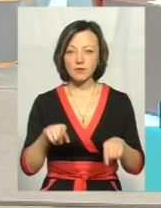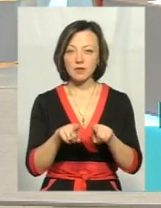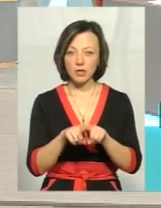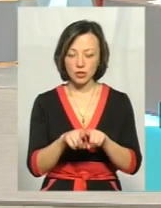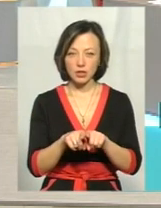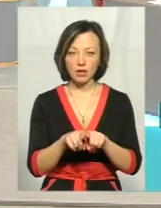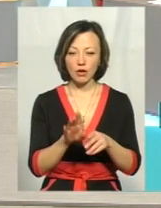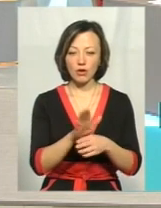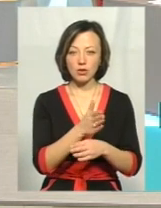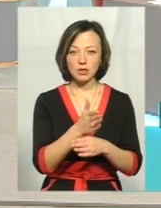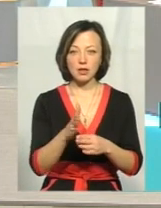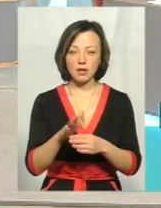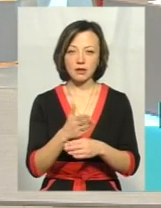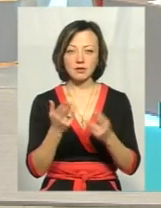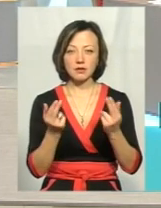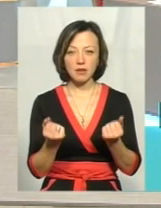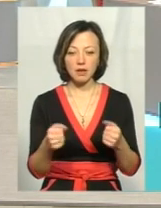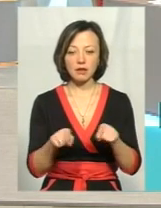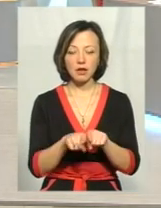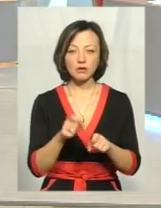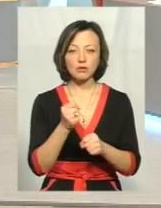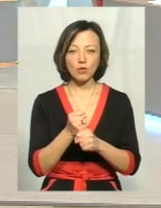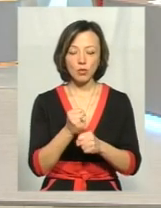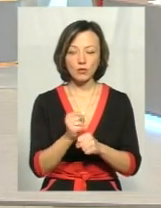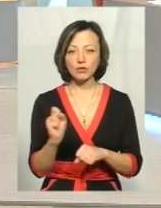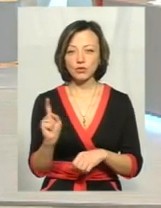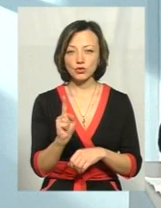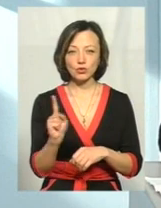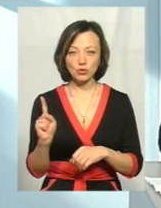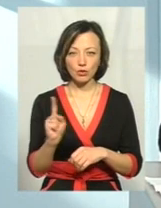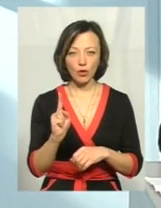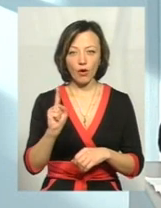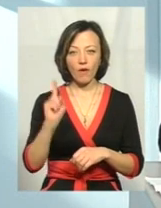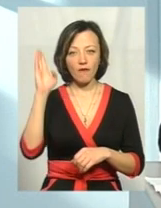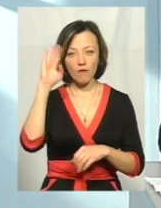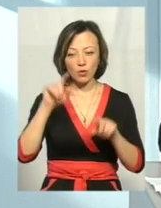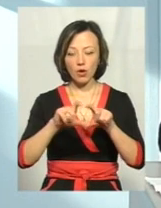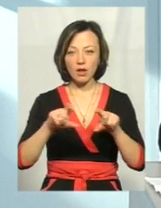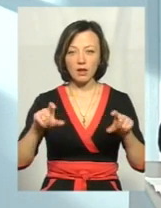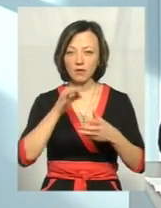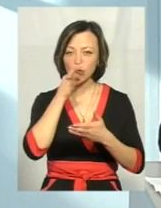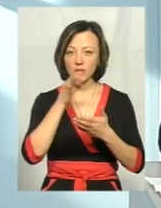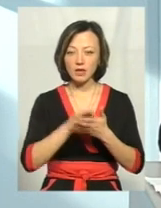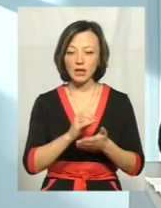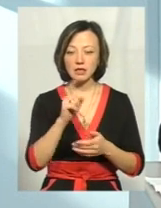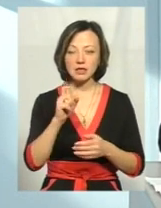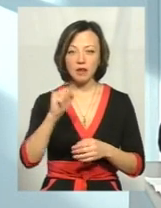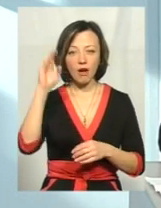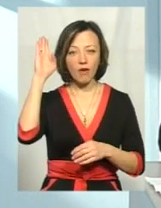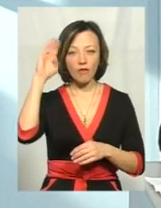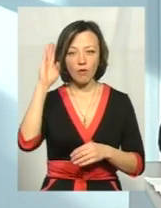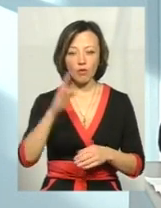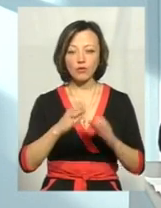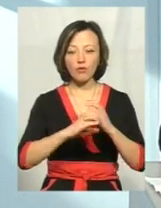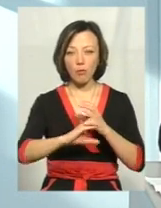розподіляється? Так, воно так зроблено, що водоканал відповідає за воду в мережі. І в основному вода в